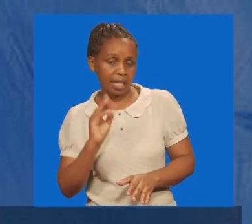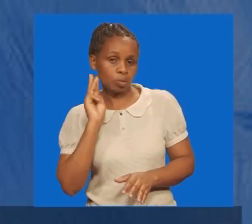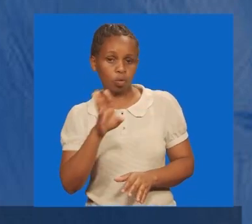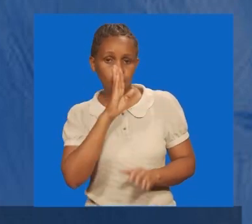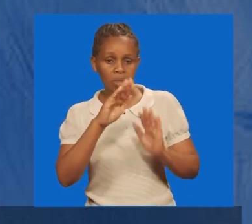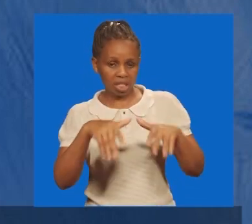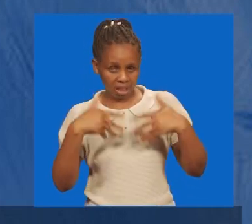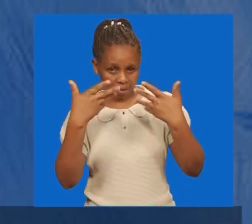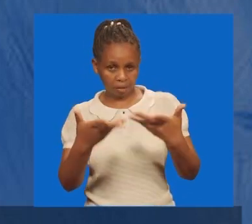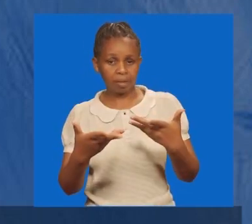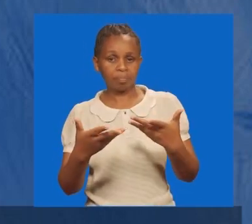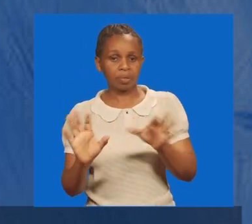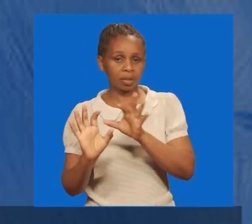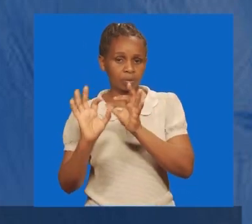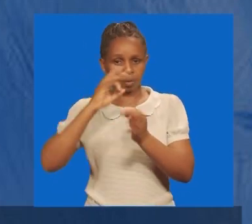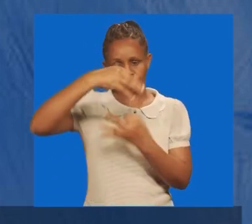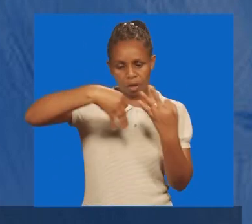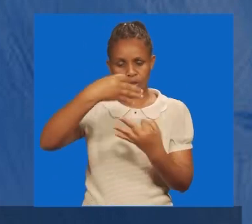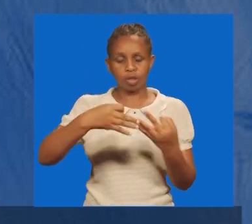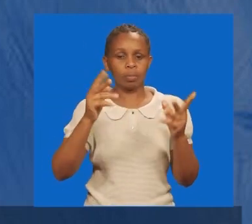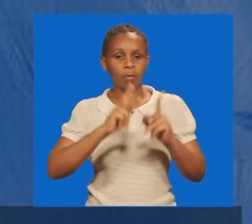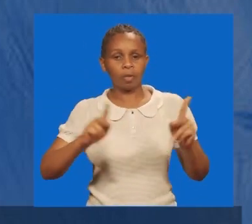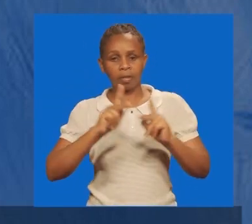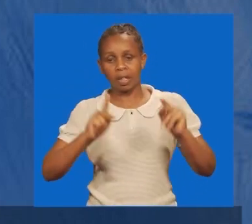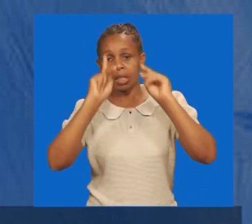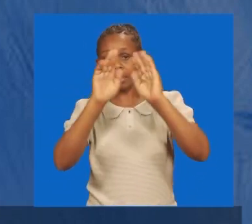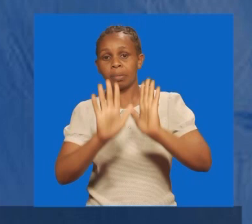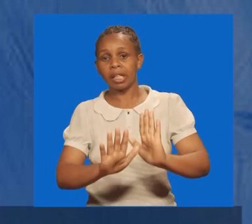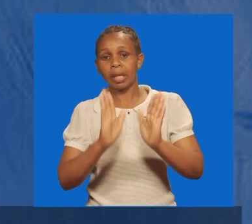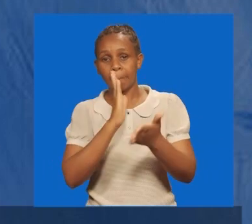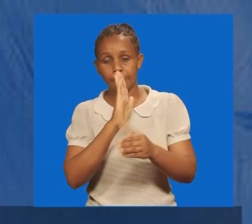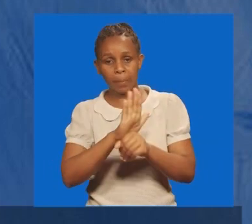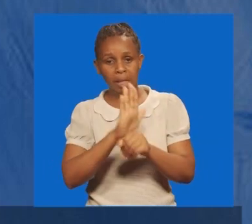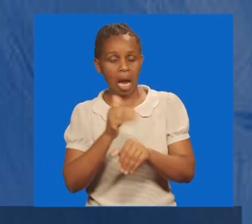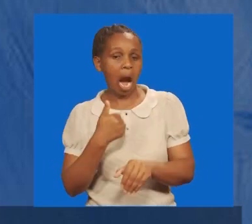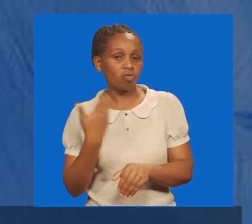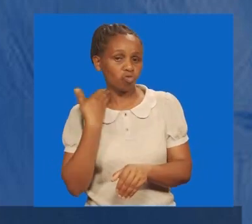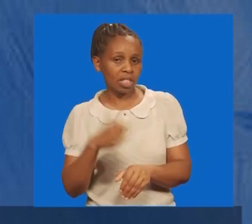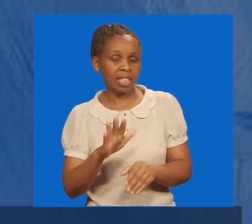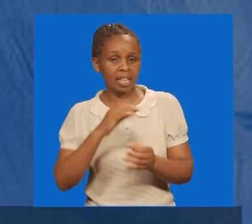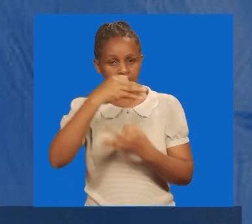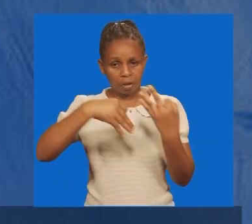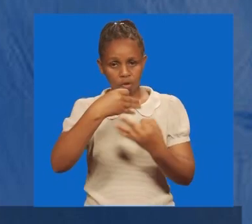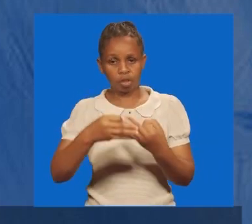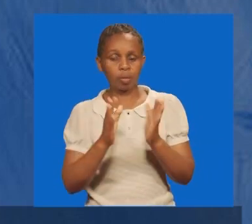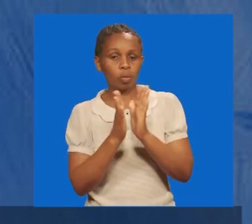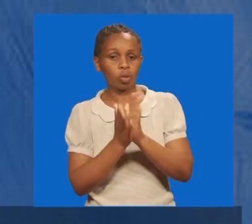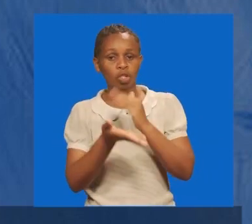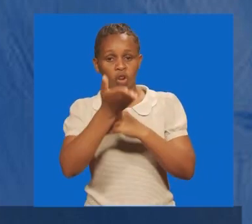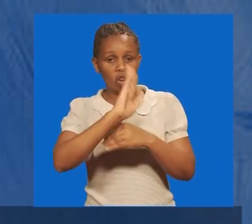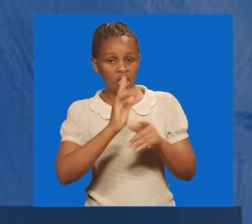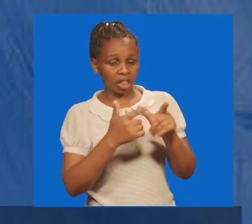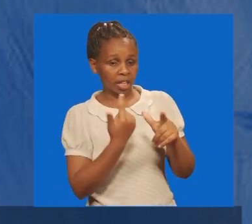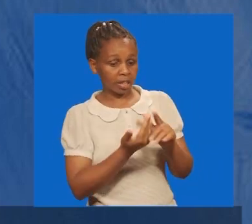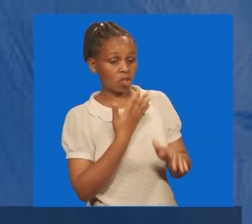ushirika, ni njambo la maana sana. Wengi wamekataa ushirika na mungu, na wanataka buwana,